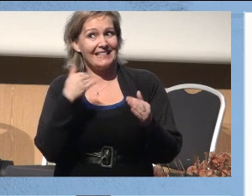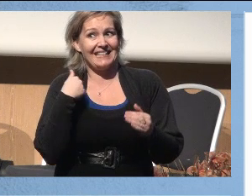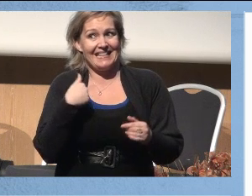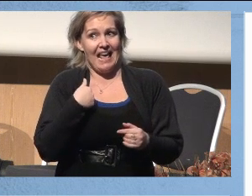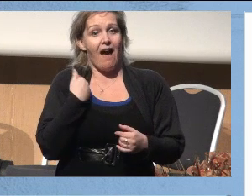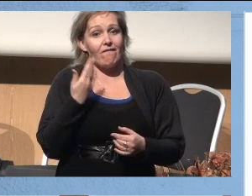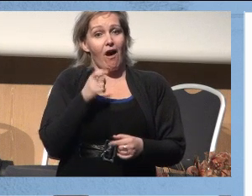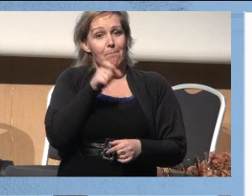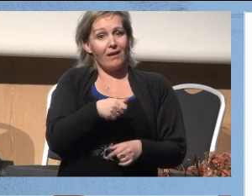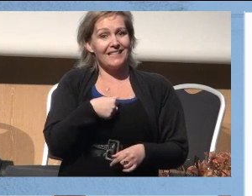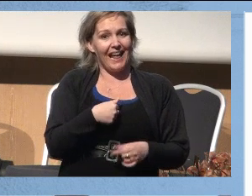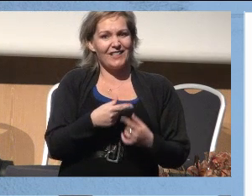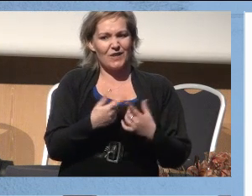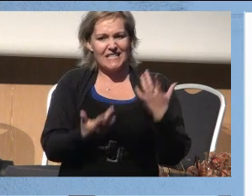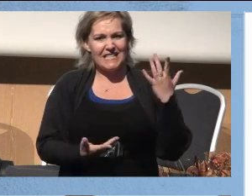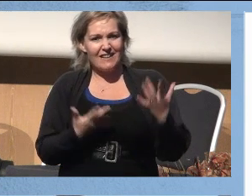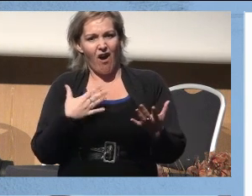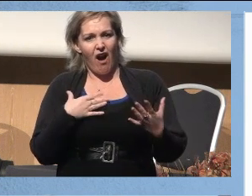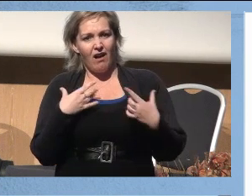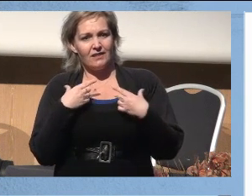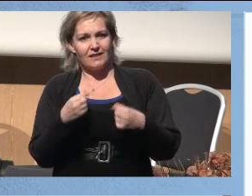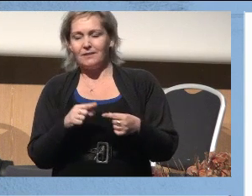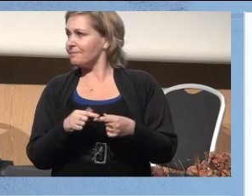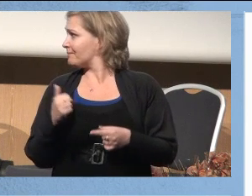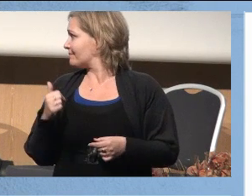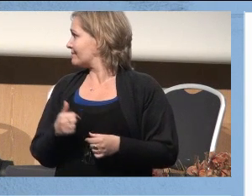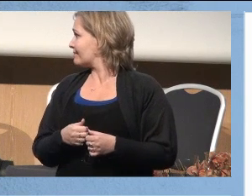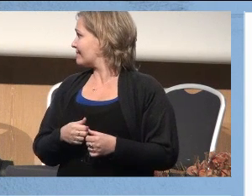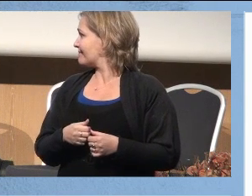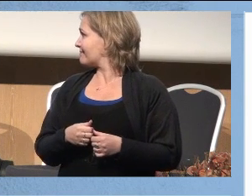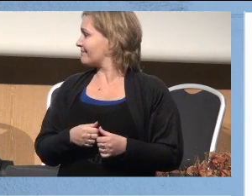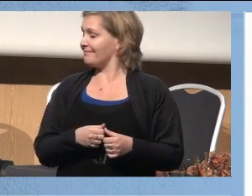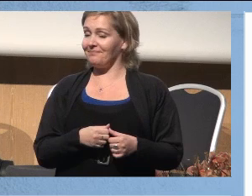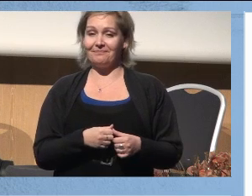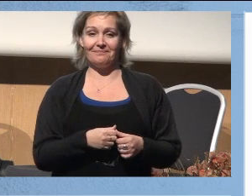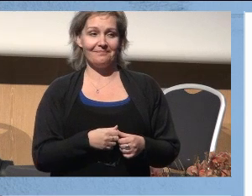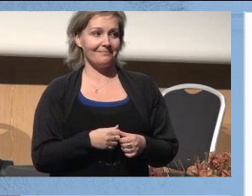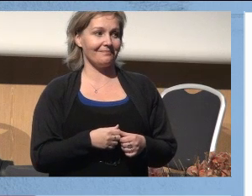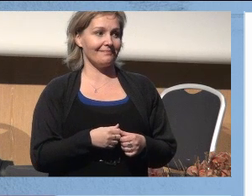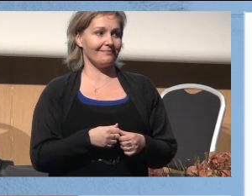pasient. Det er liksom et litt sånn vagt Hawaii-preg her som kanskje kan passere på en god dag.